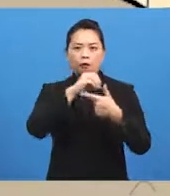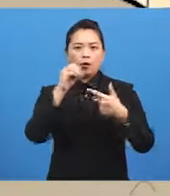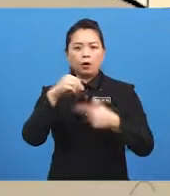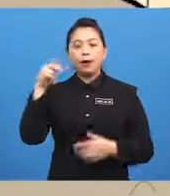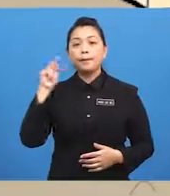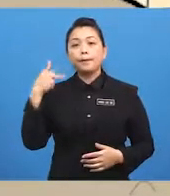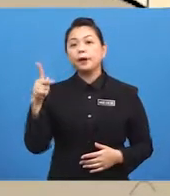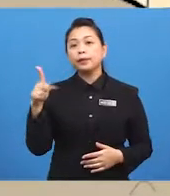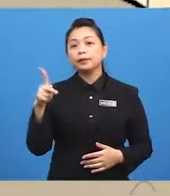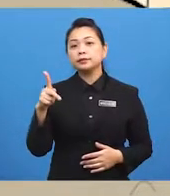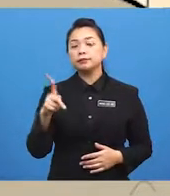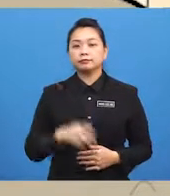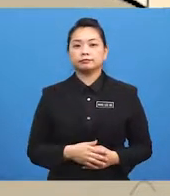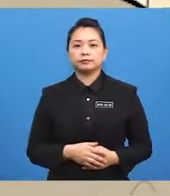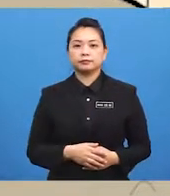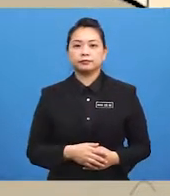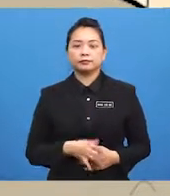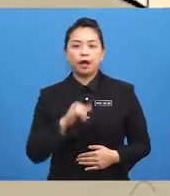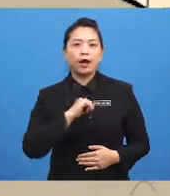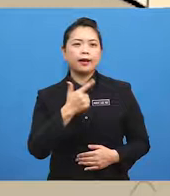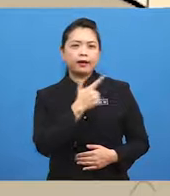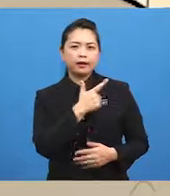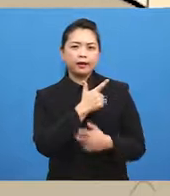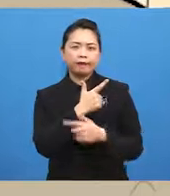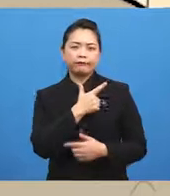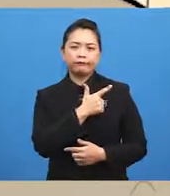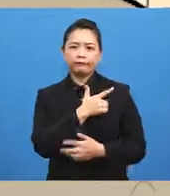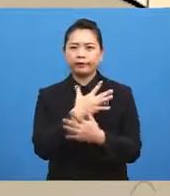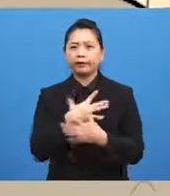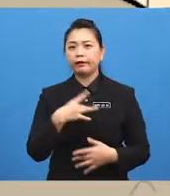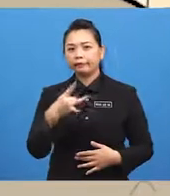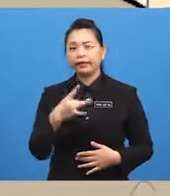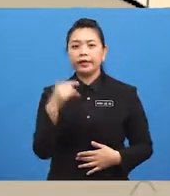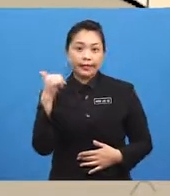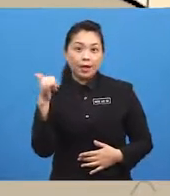I love... I love yellow.